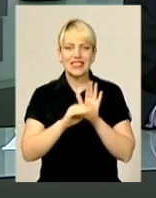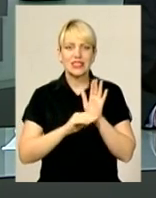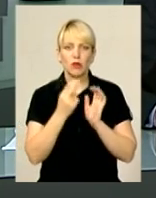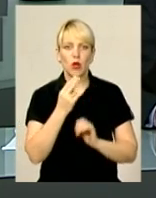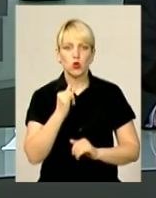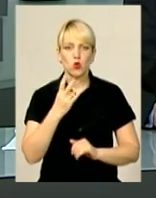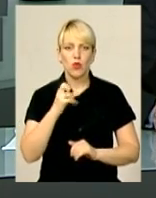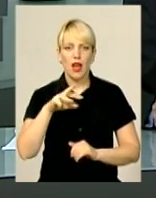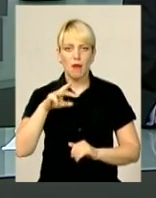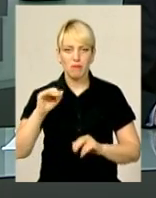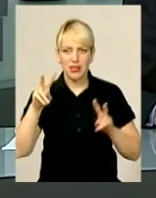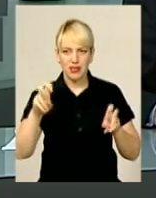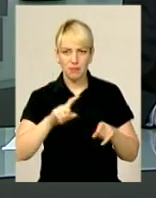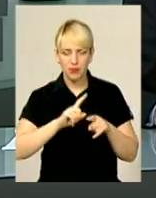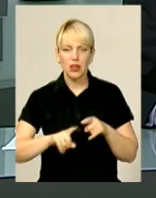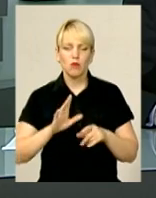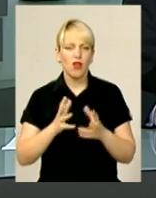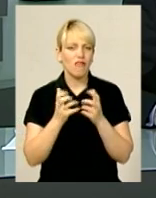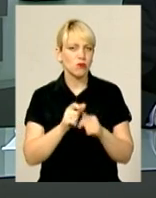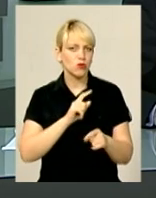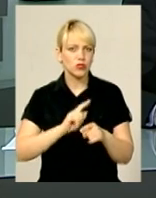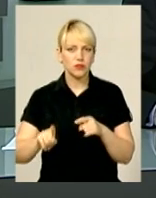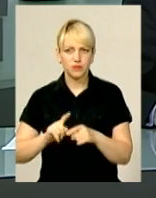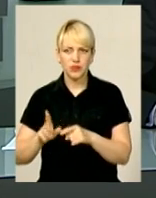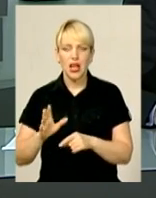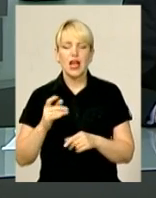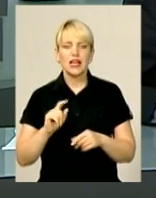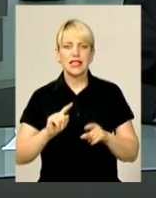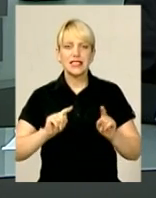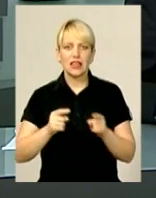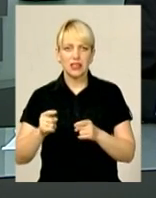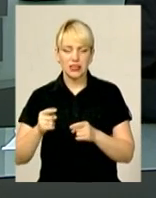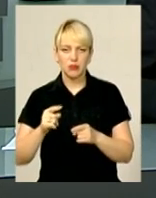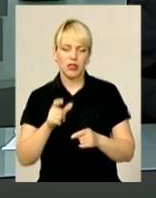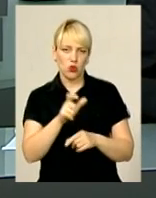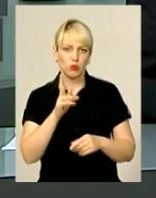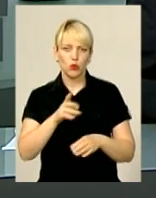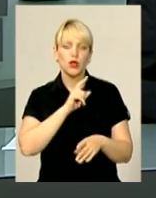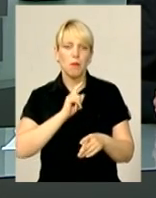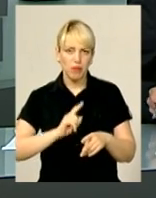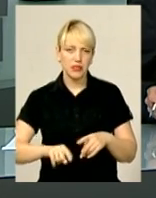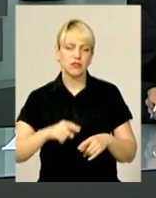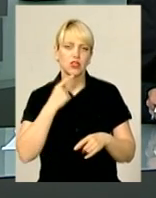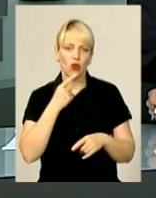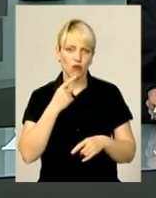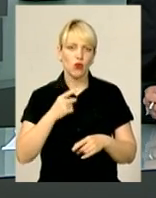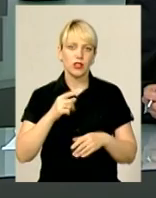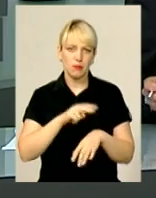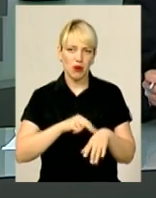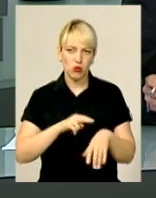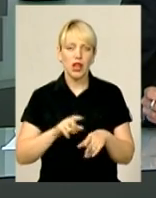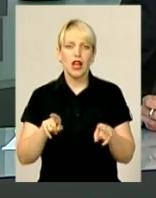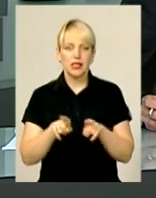реагування буде автоматично скорочено, а пошук і затримання порушників пришвидшено, запевняють правоохоронці.